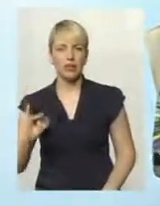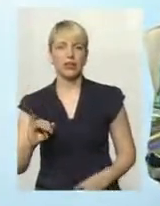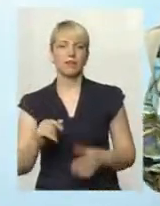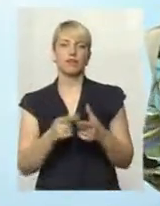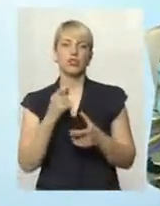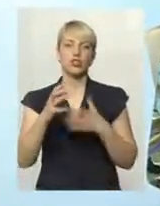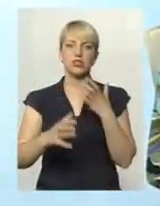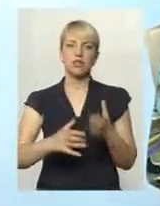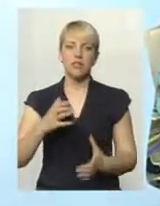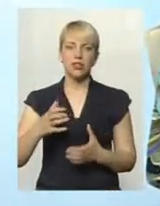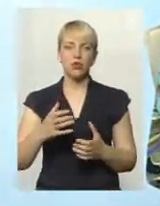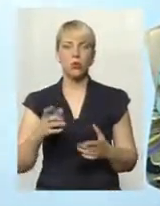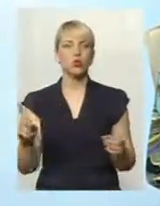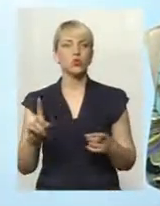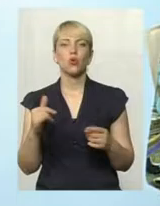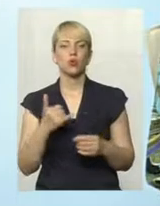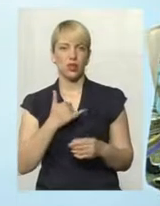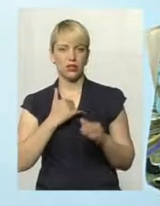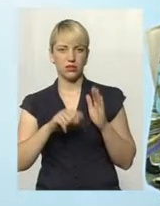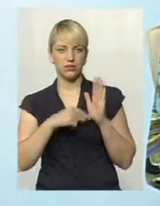яка в нас тенденція? Що маємо?